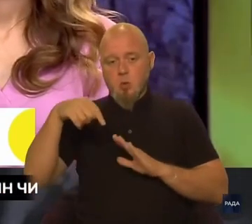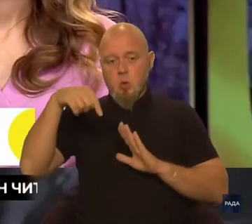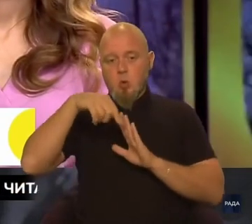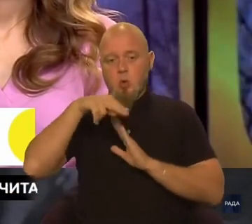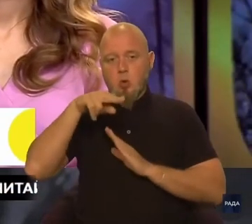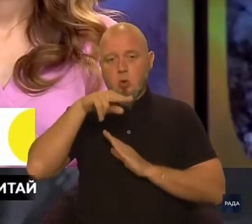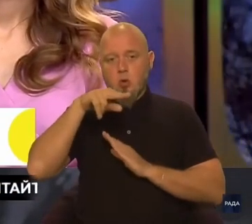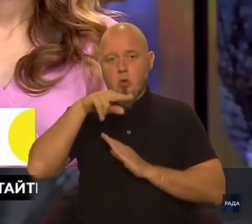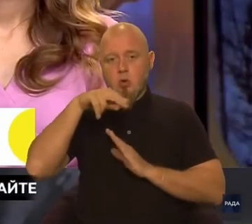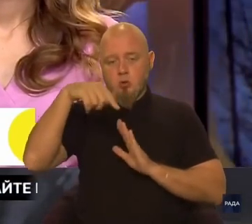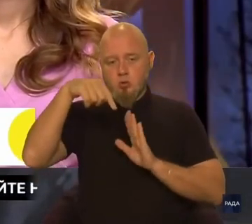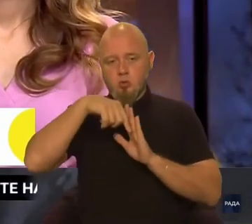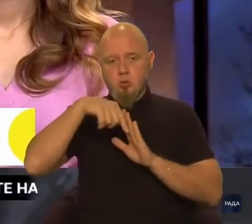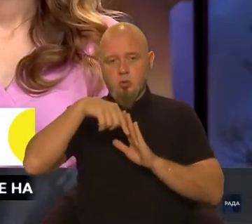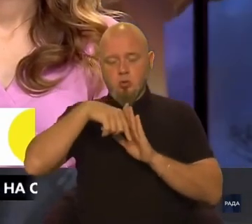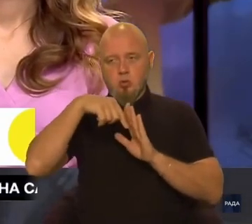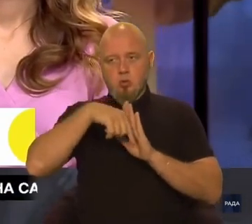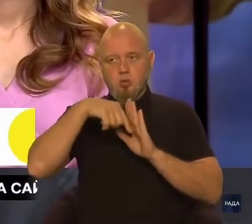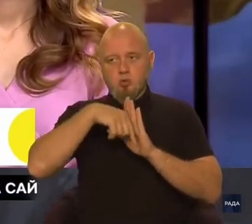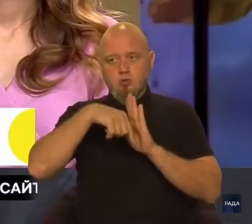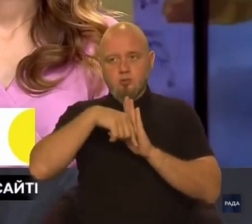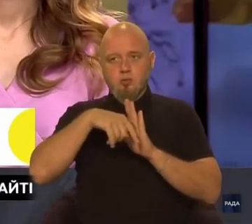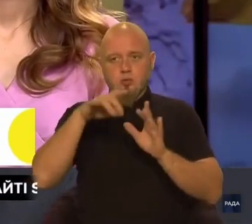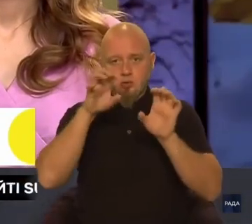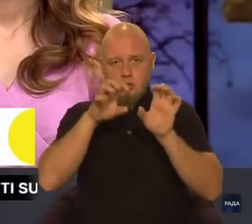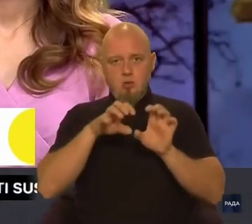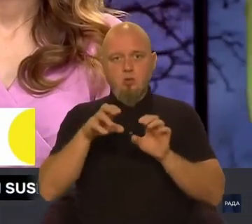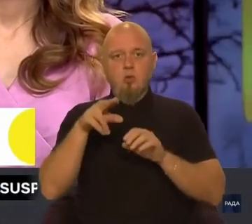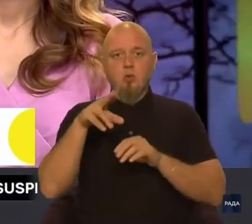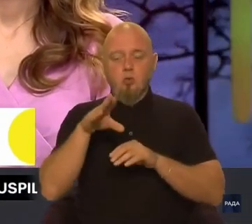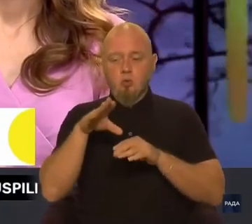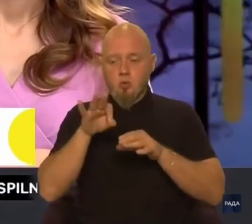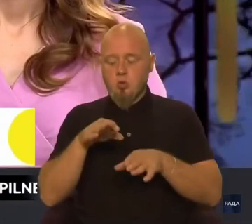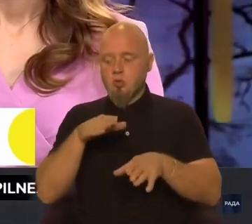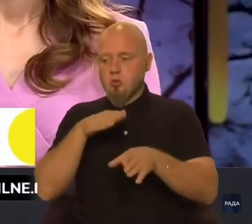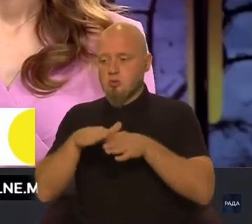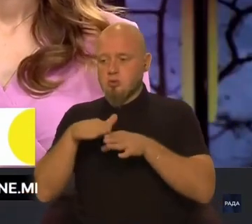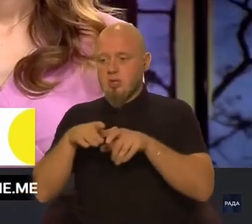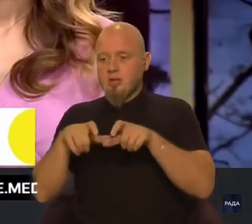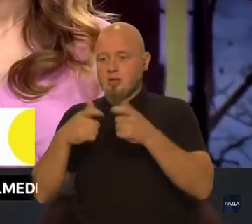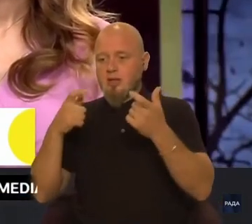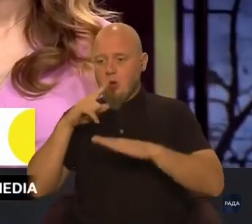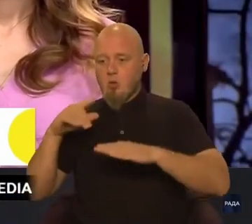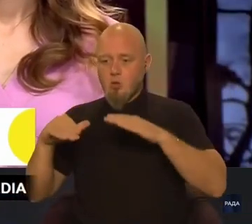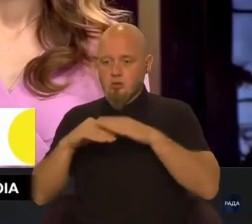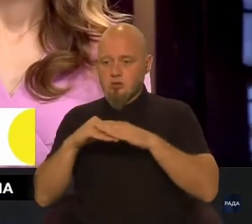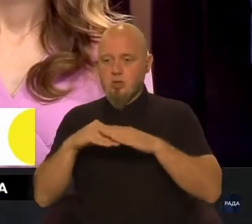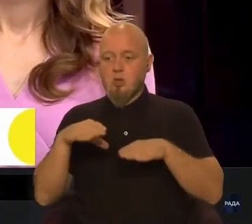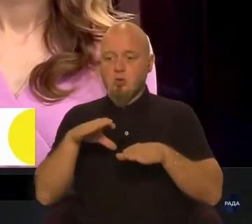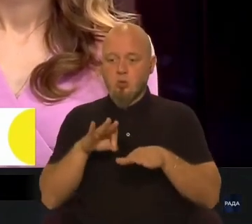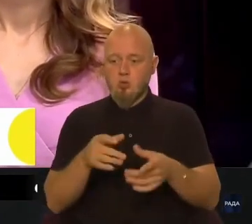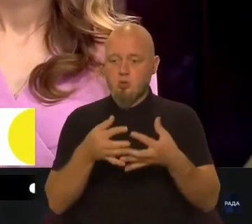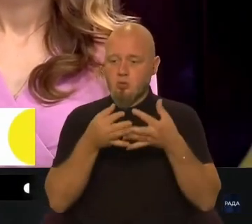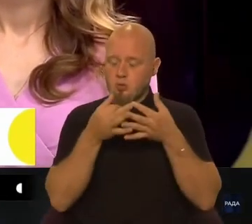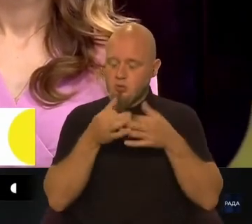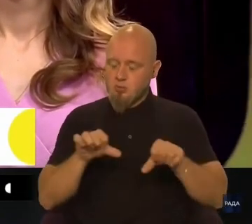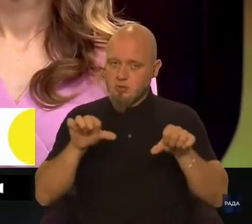закону, то здійснення деколонізації, то комісія